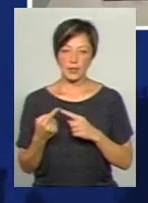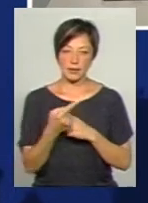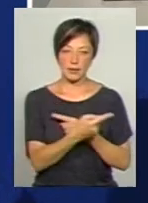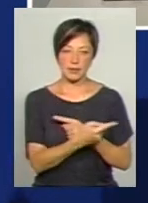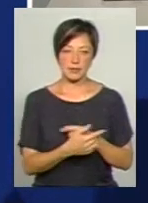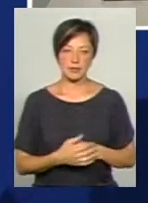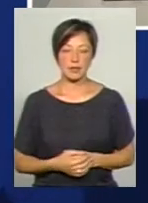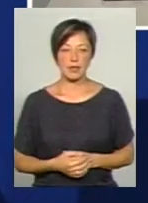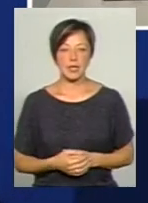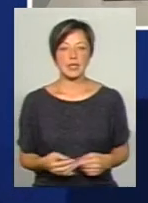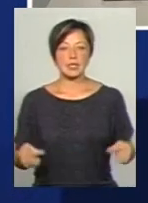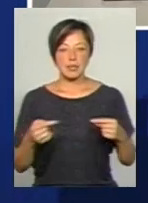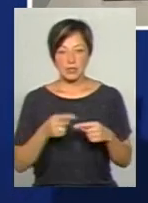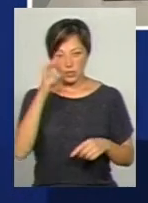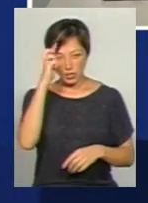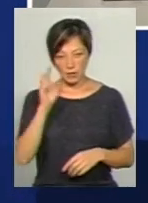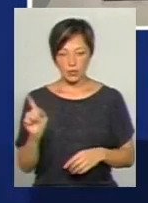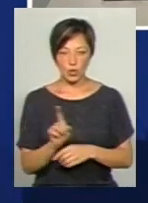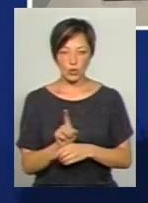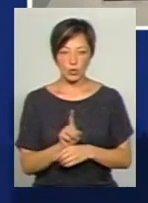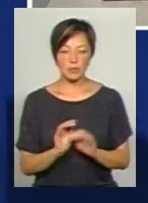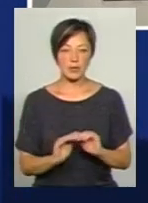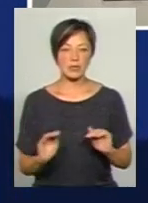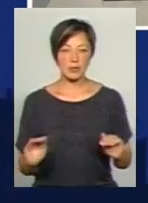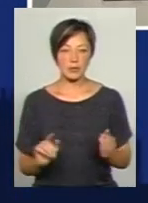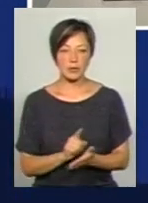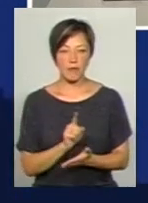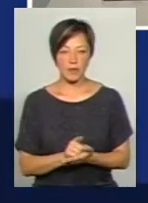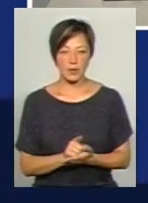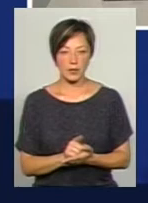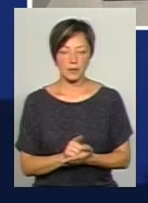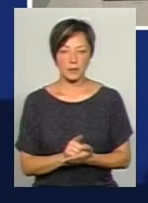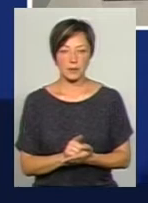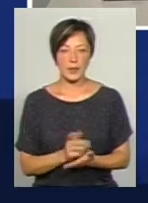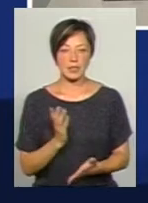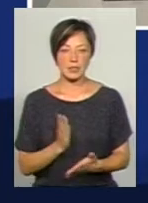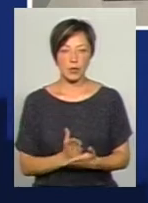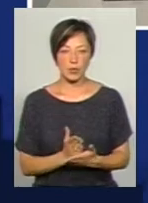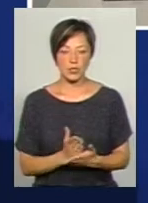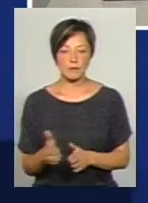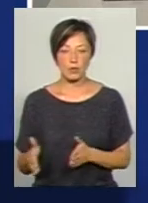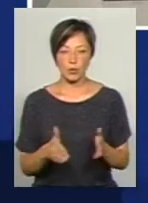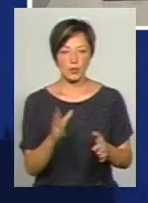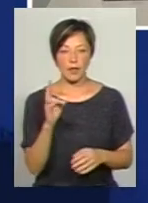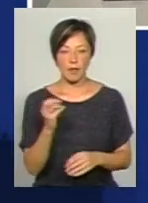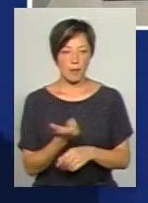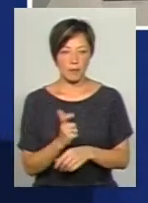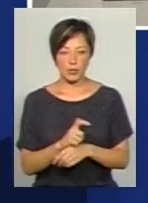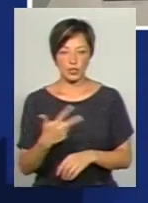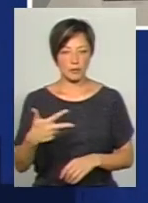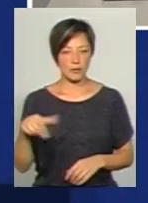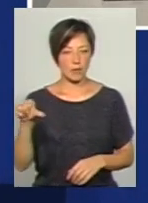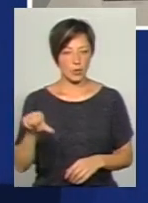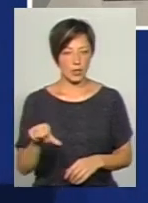Згідно державних санітарних норм, діти повинні знаходитись в дорозі не більше півгодини,